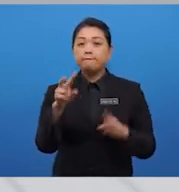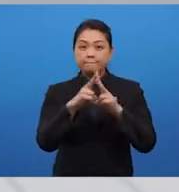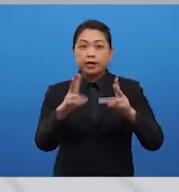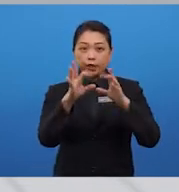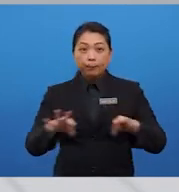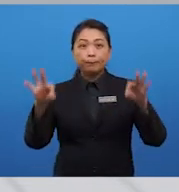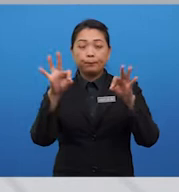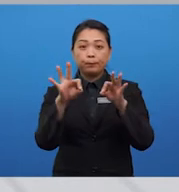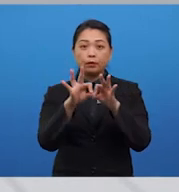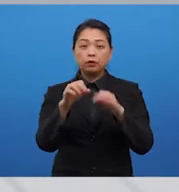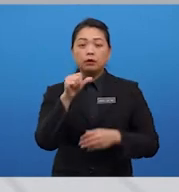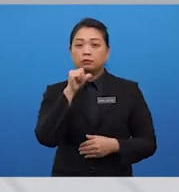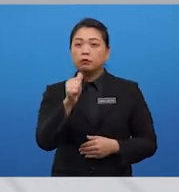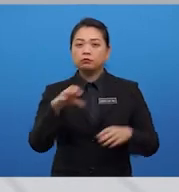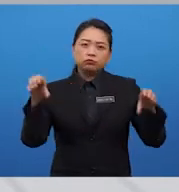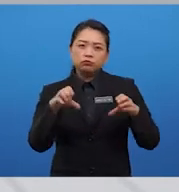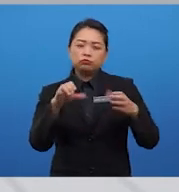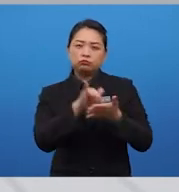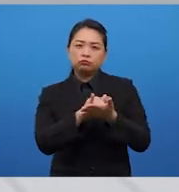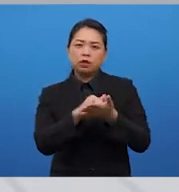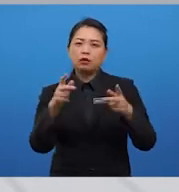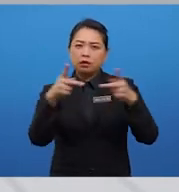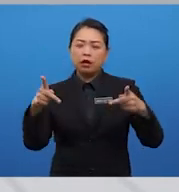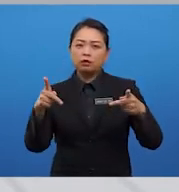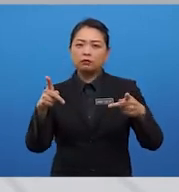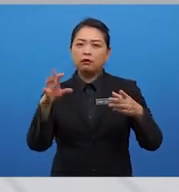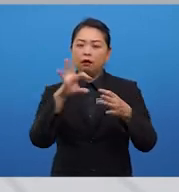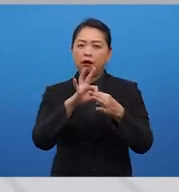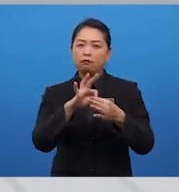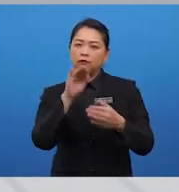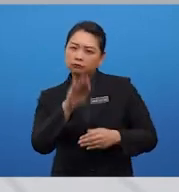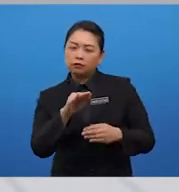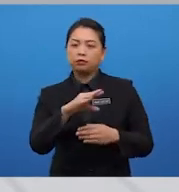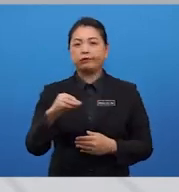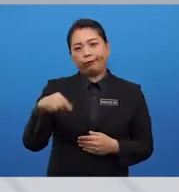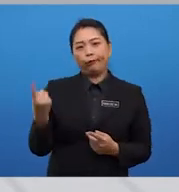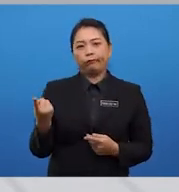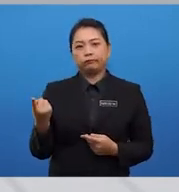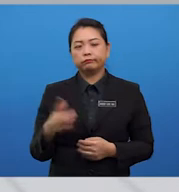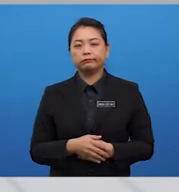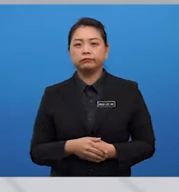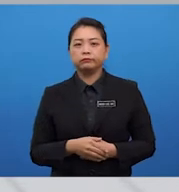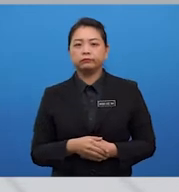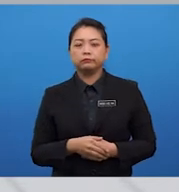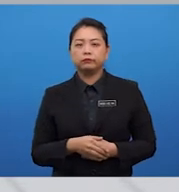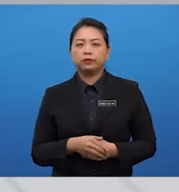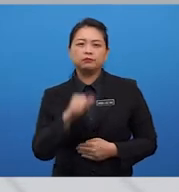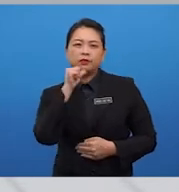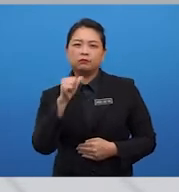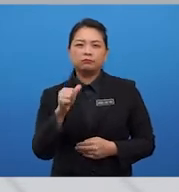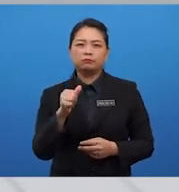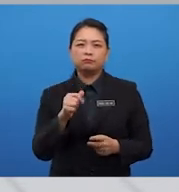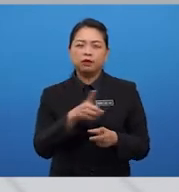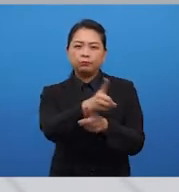important not to do that kind of touch-and-go kind of points or arguing irrelevant matters.